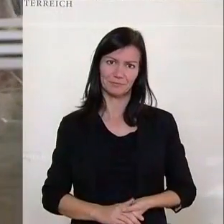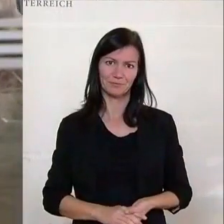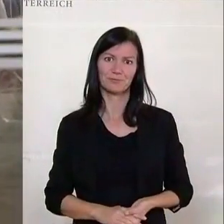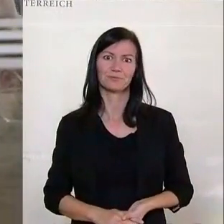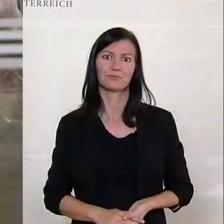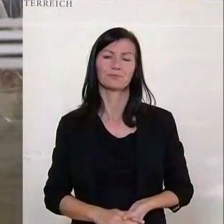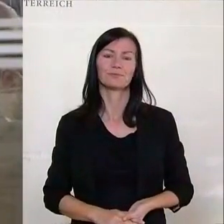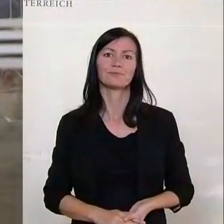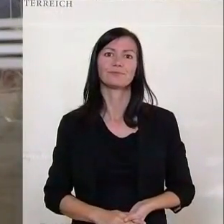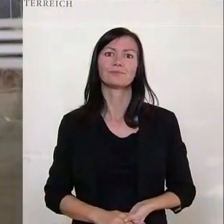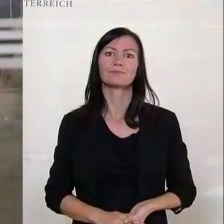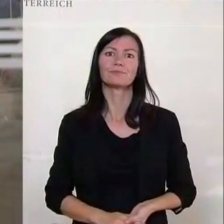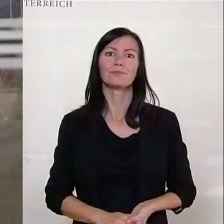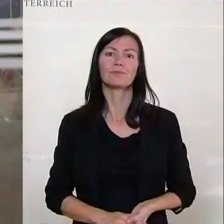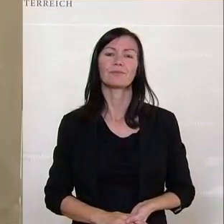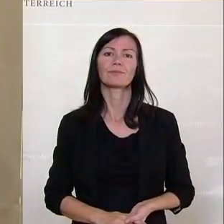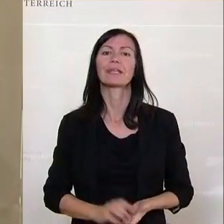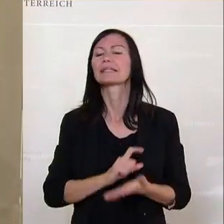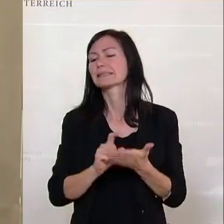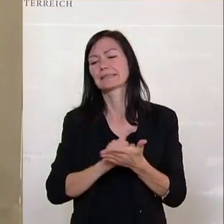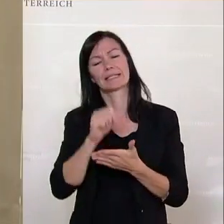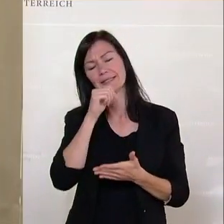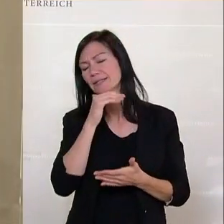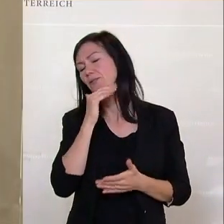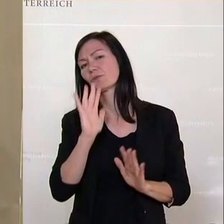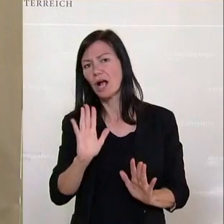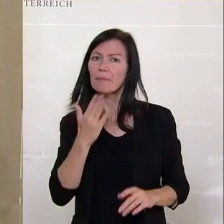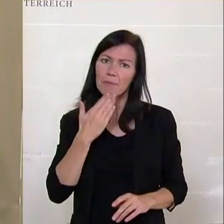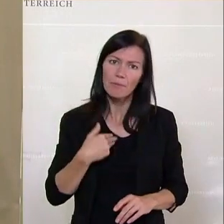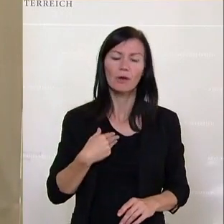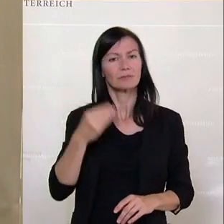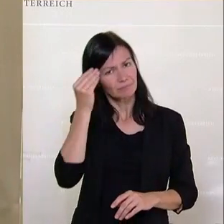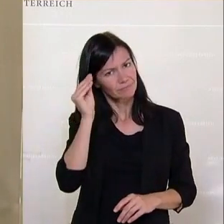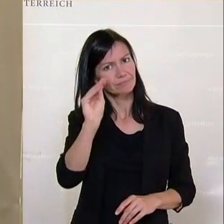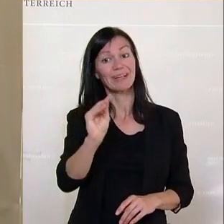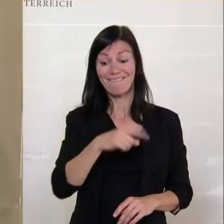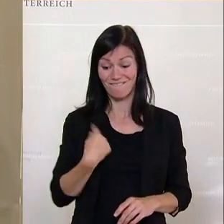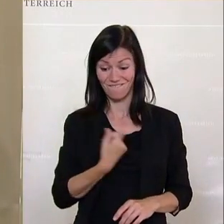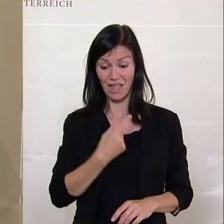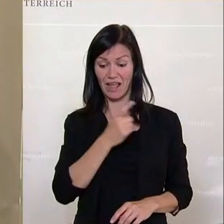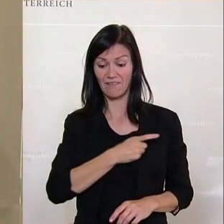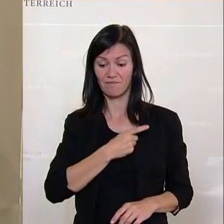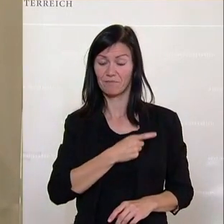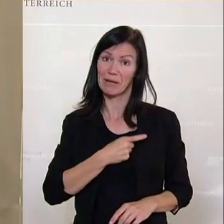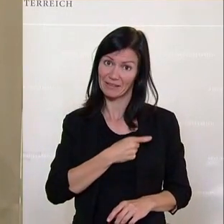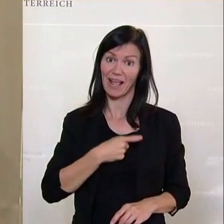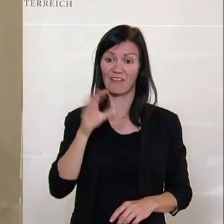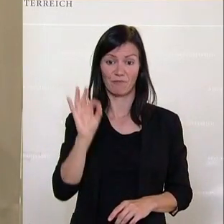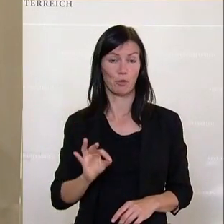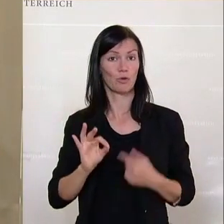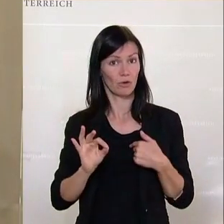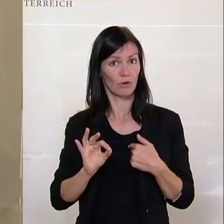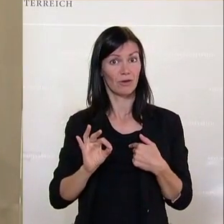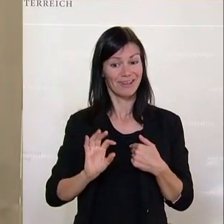Wir werden jetzt nicht alle, die Zeit reicht nicht nur. Ich möchte darauf hinweisen, wir waren die einzigen und die Ersten, die vom Start weg